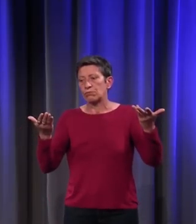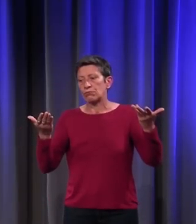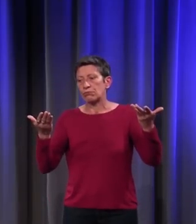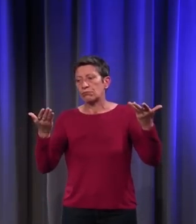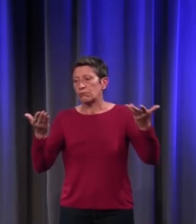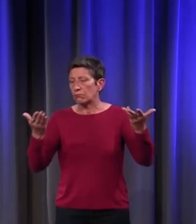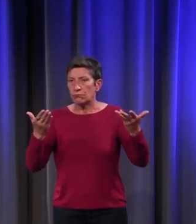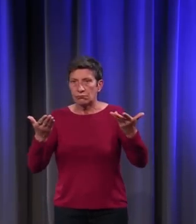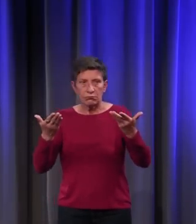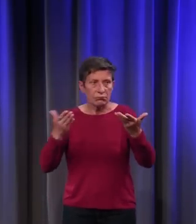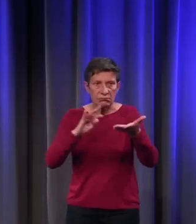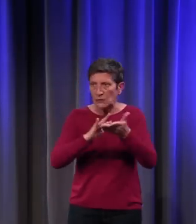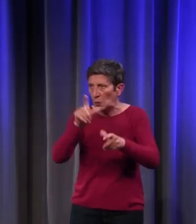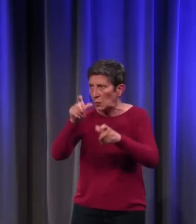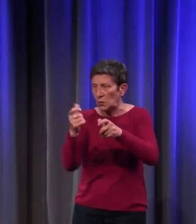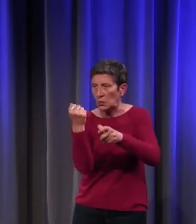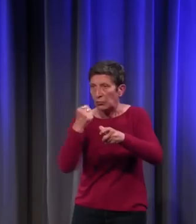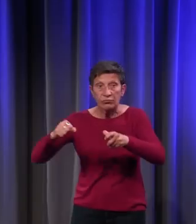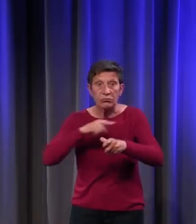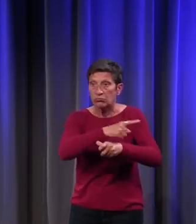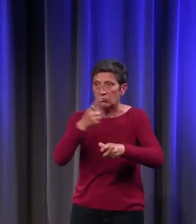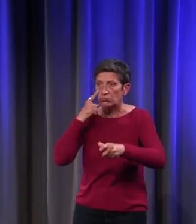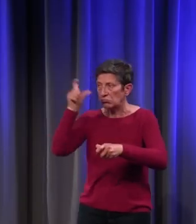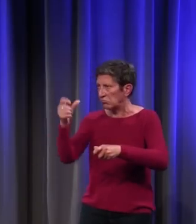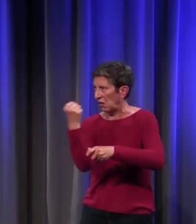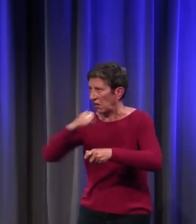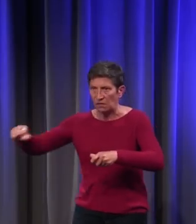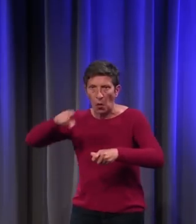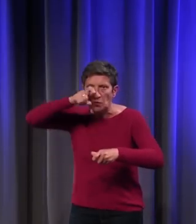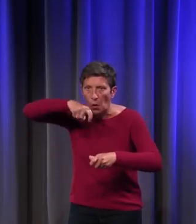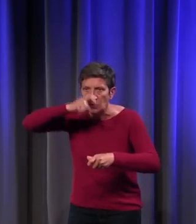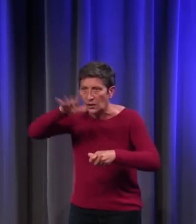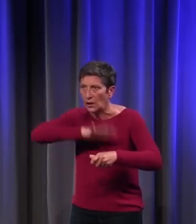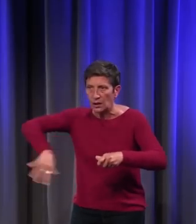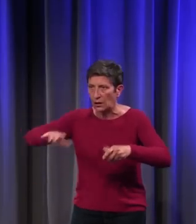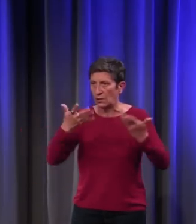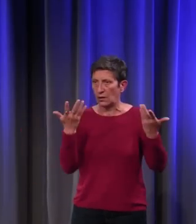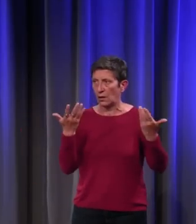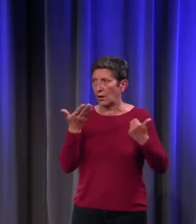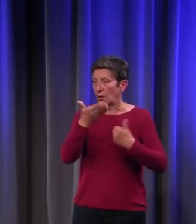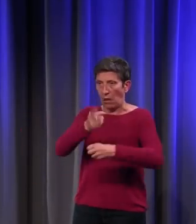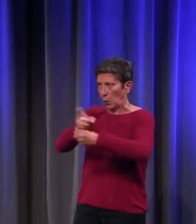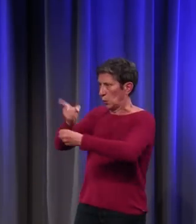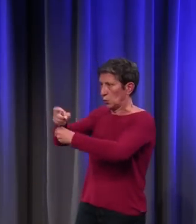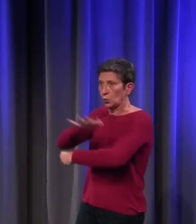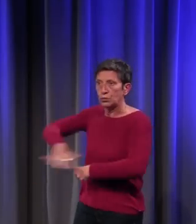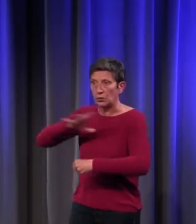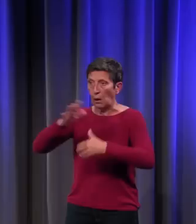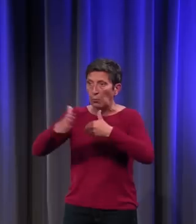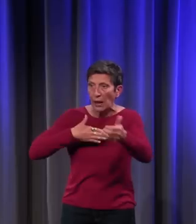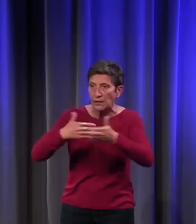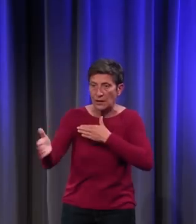tous les déviants, quels qu soient, on voit des hérétiques partout, après on va voir des sorciers partout, il y a des métiers qui se deviennent